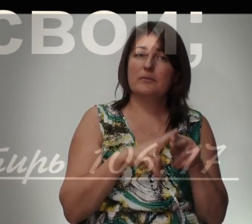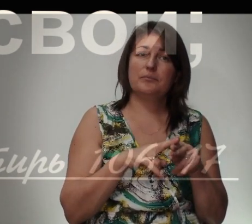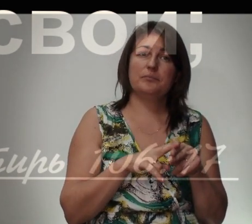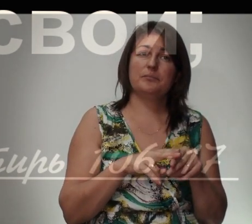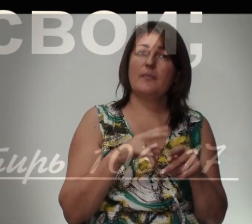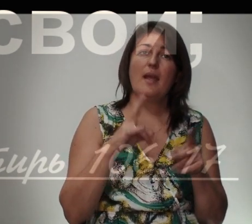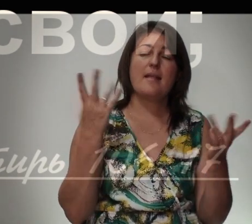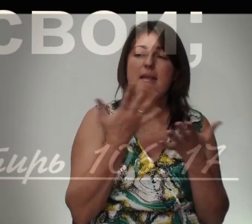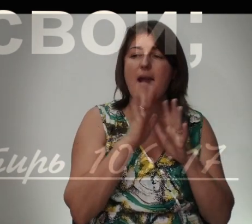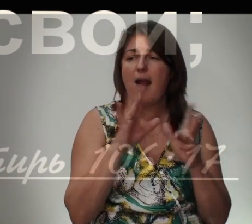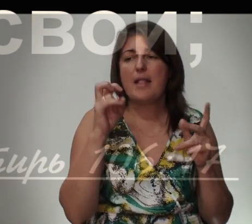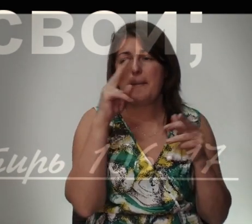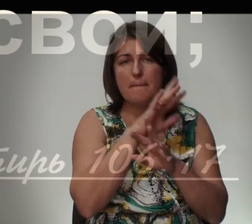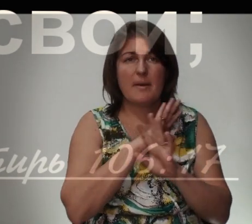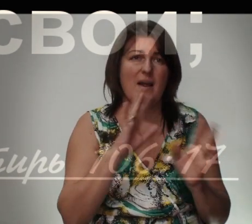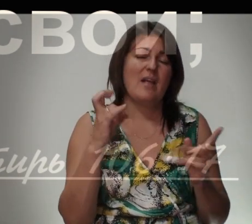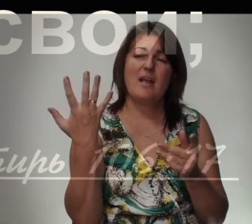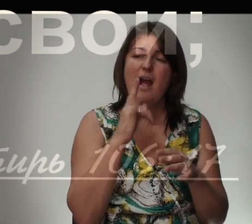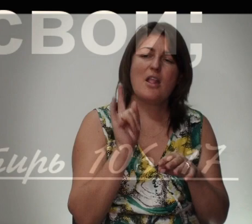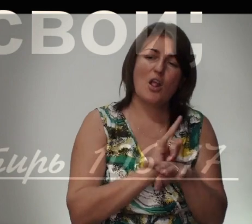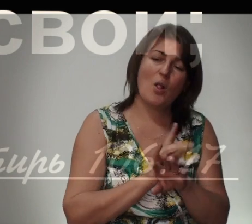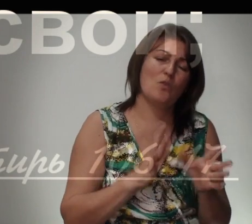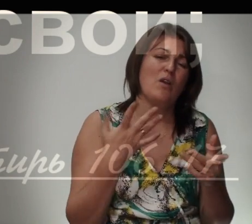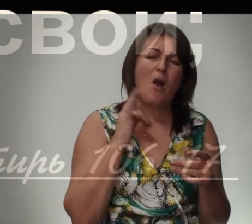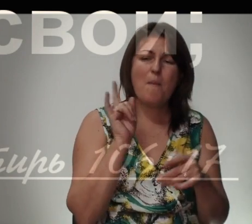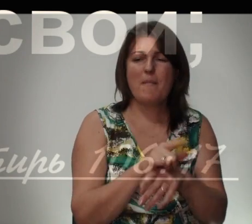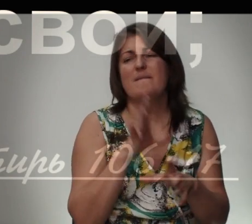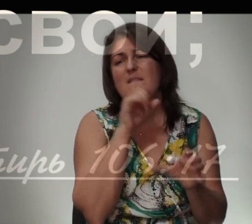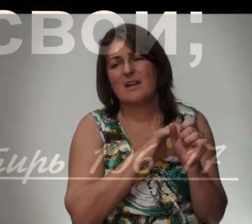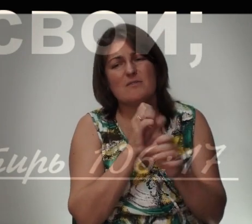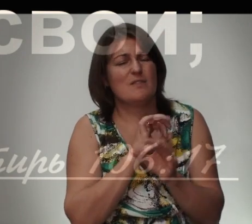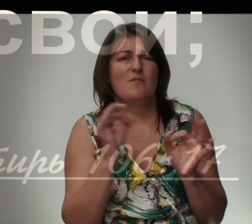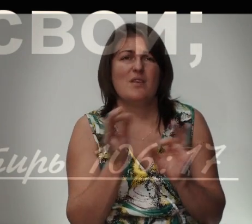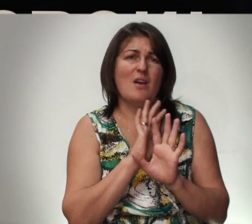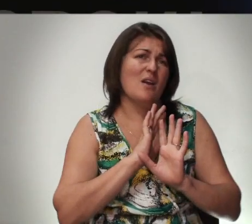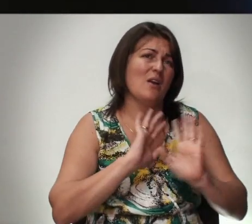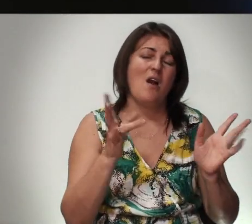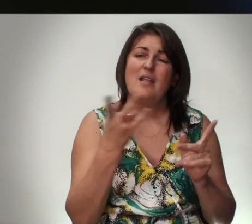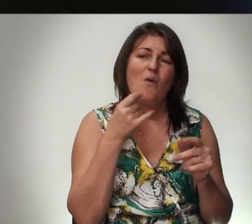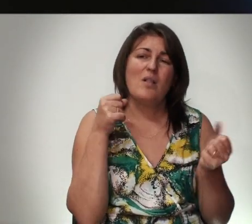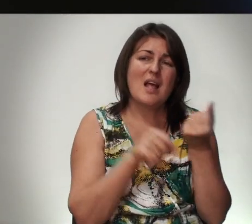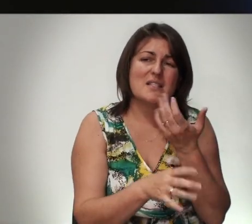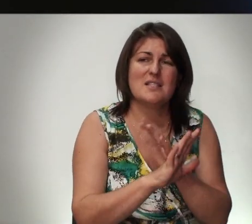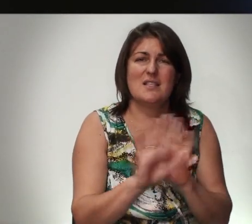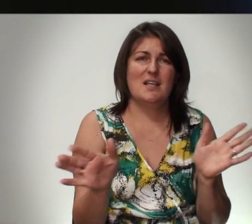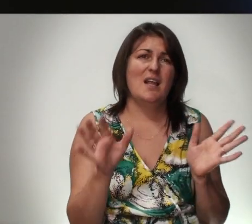Никакая Неправда Никакая ложь Никакой обман Никакое Воровство Никакое Насилие